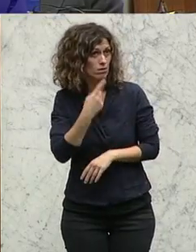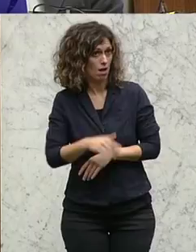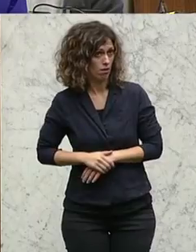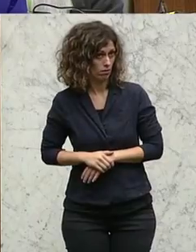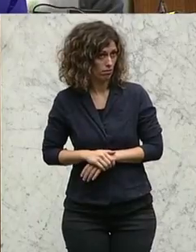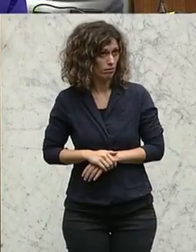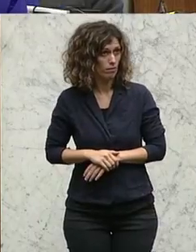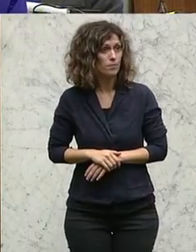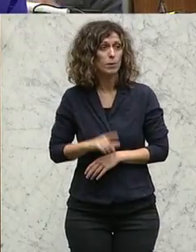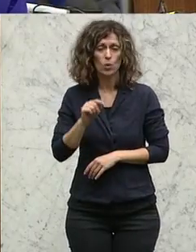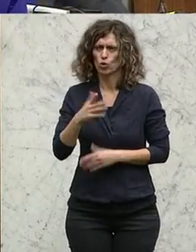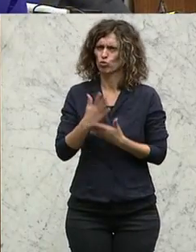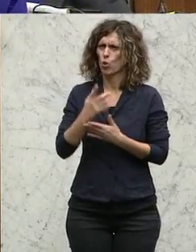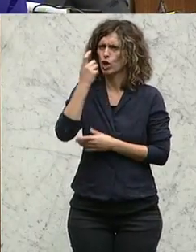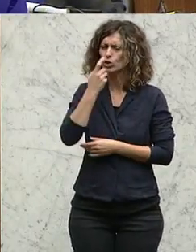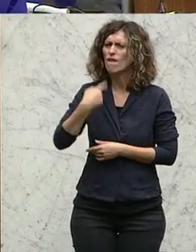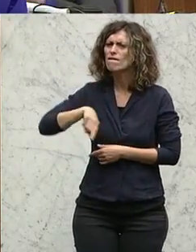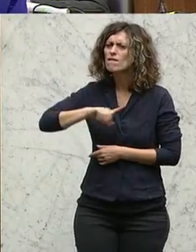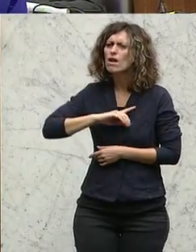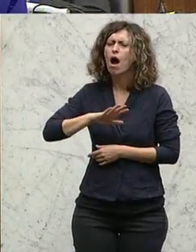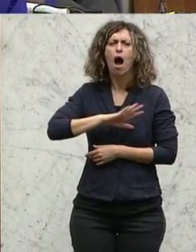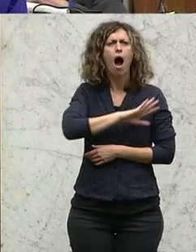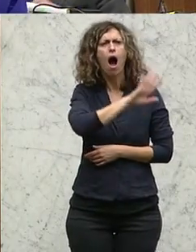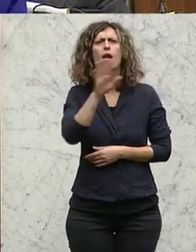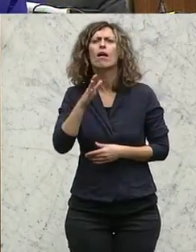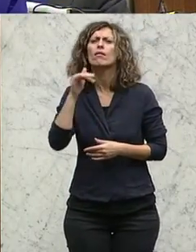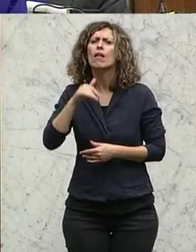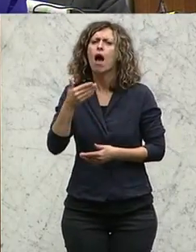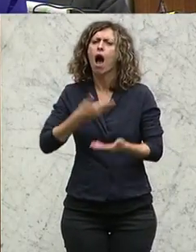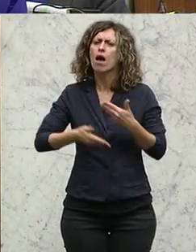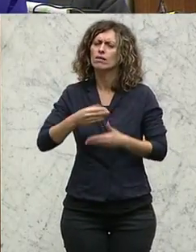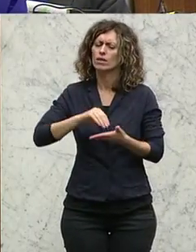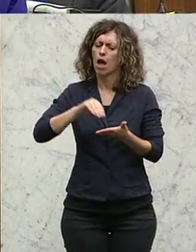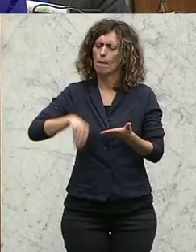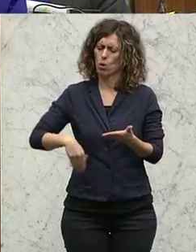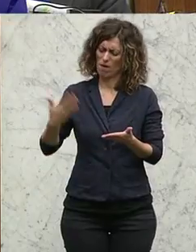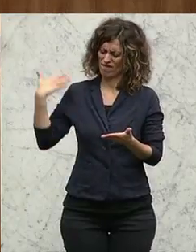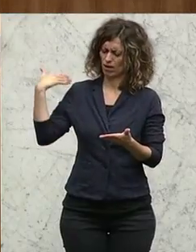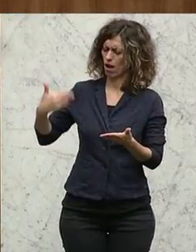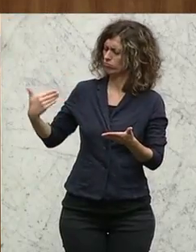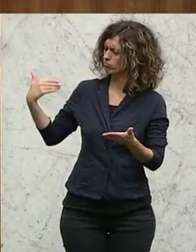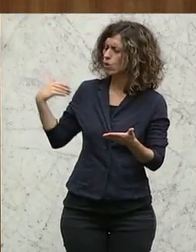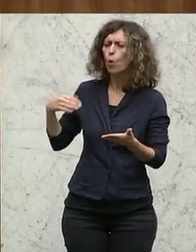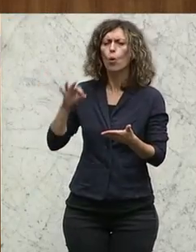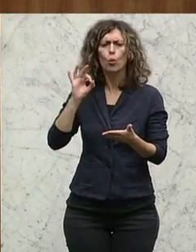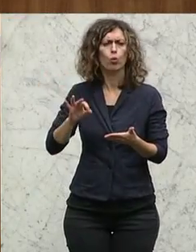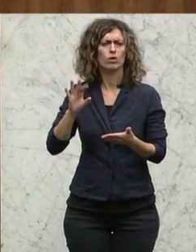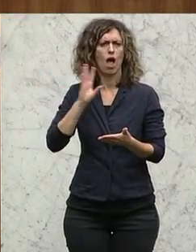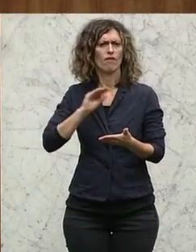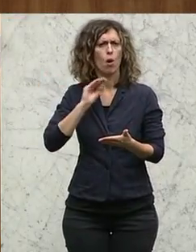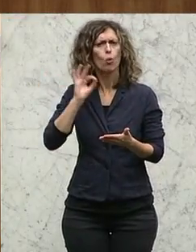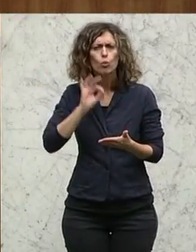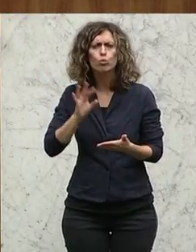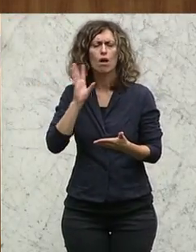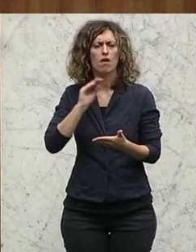schon erstaunlich. Wir haben mit allen Handelsabkommen, die wir in der Vergangenheit abgeschlossen haben, immer wieder nur gute Erfahrungen gemacht.